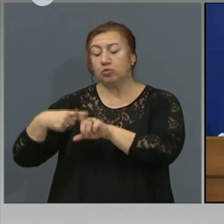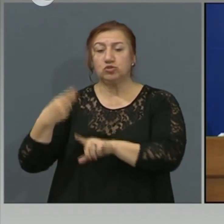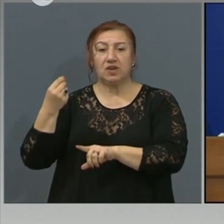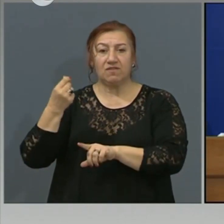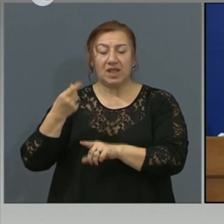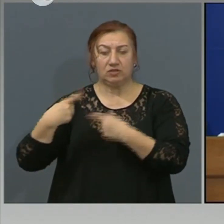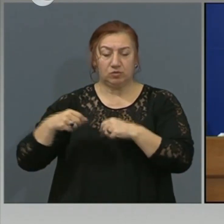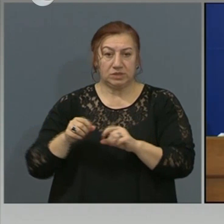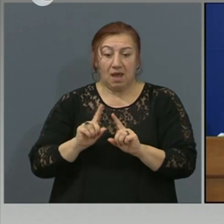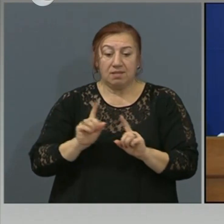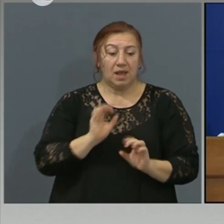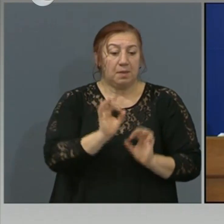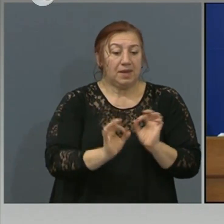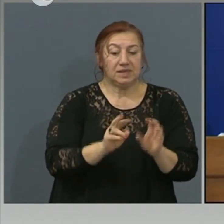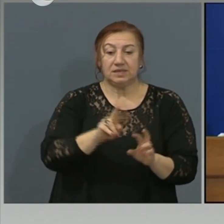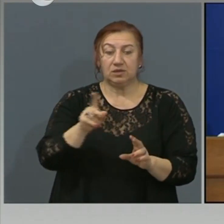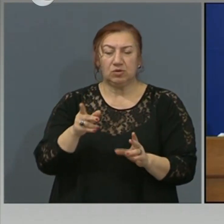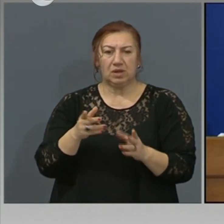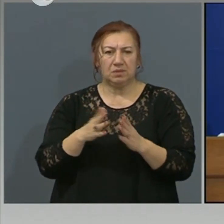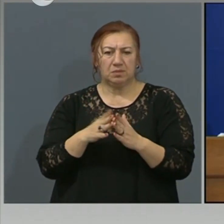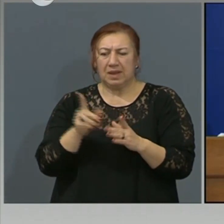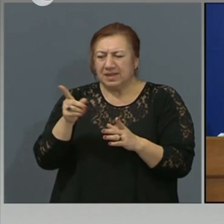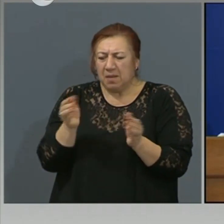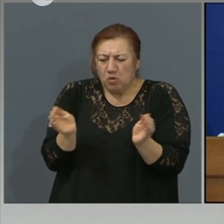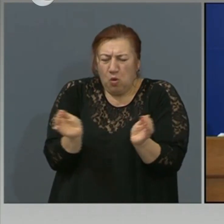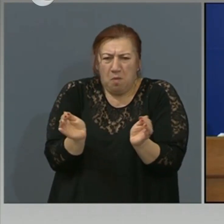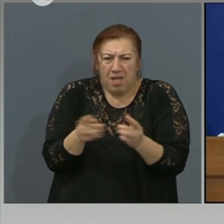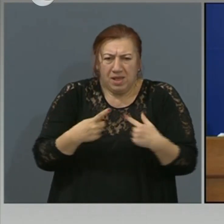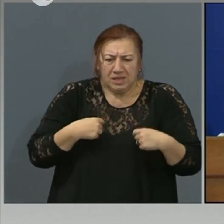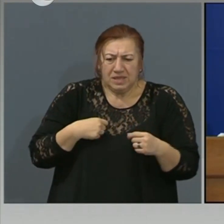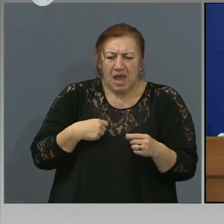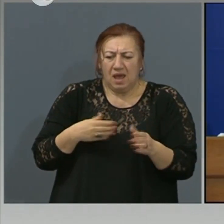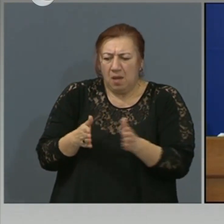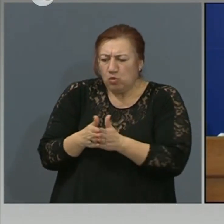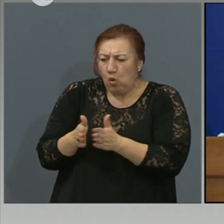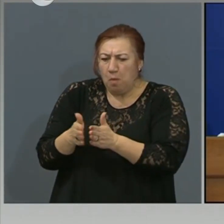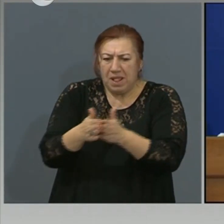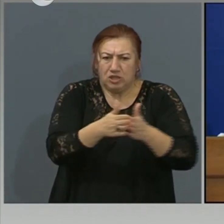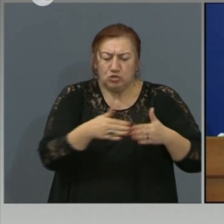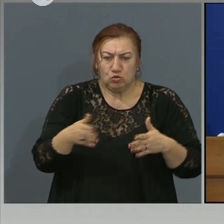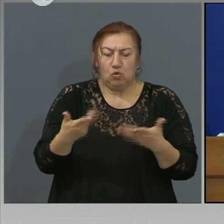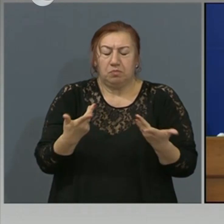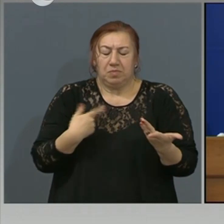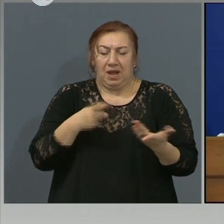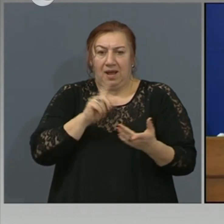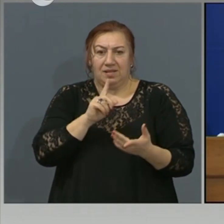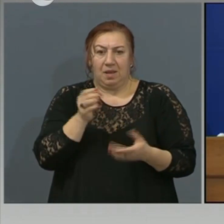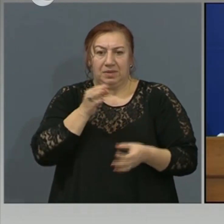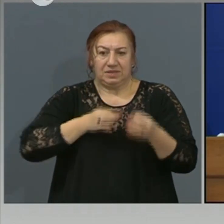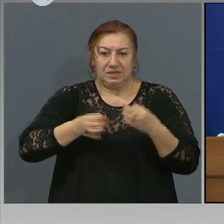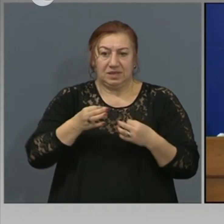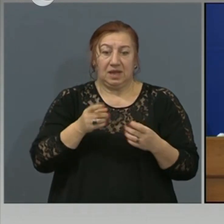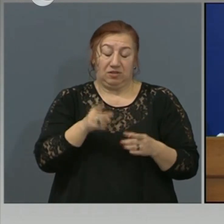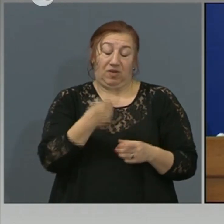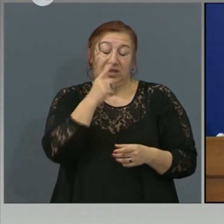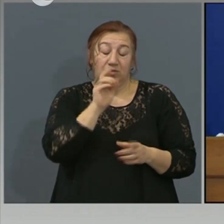заразени. Как ще ни обясните това? Ей така са на гъсто. Тя е малка стаичка. Това е единия въпрос. стаичката на ДПС. Това